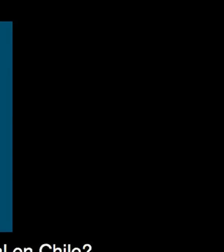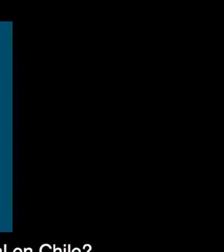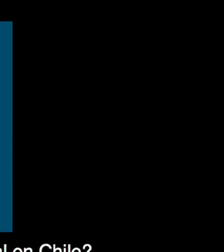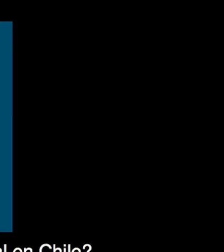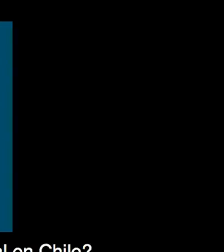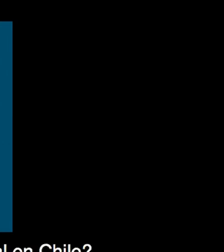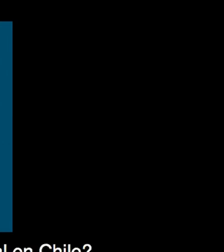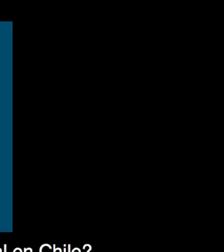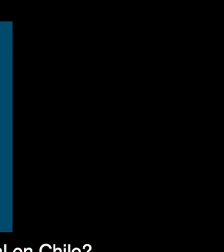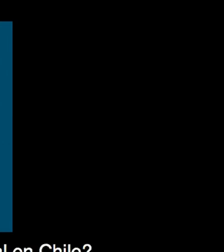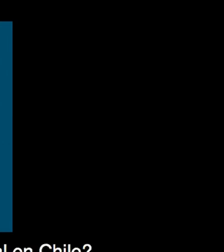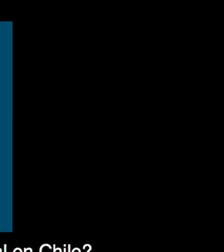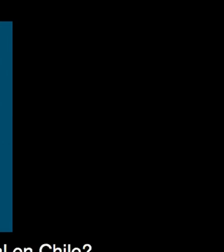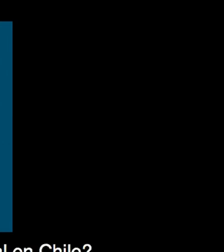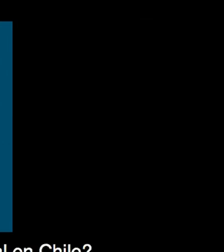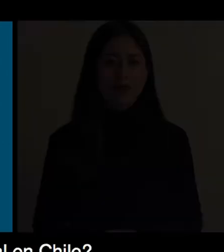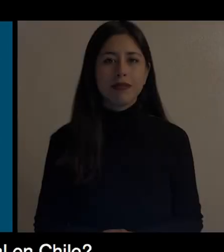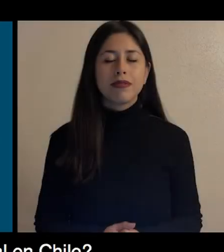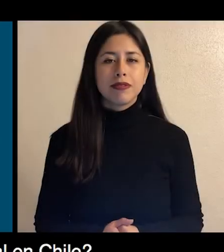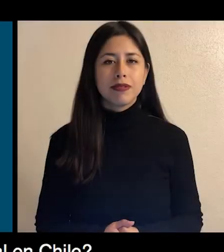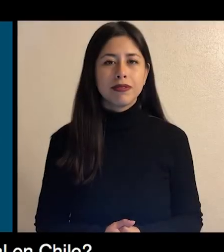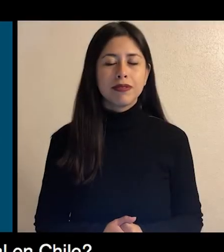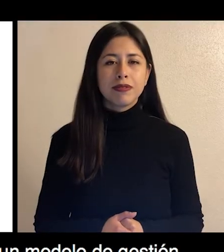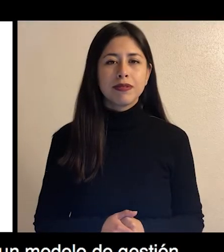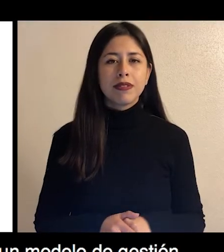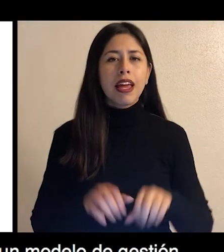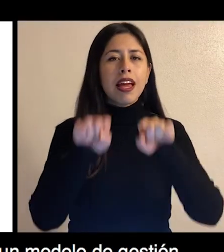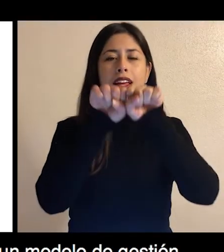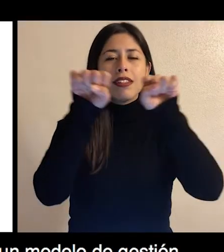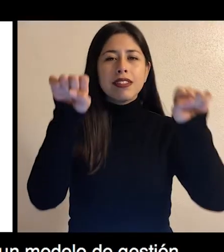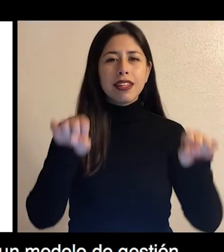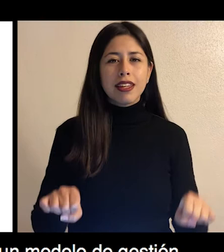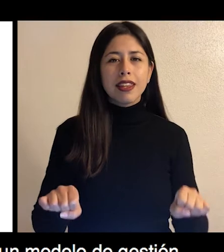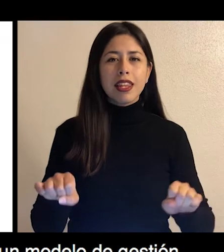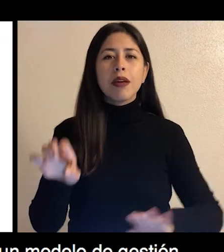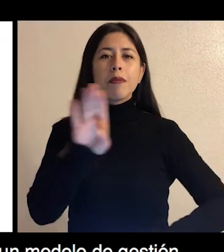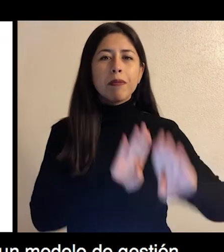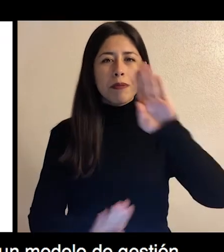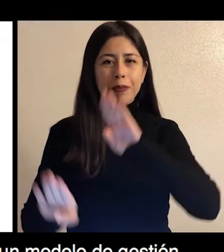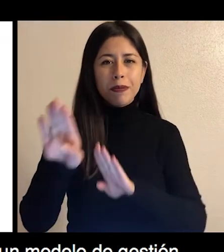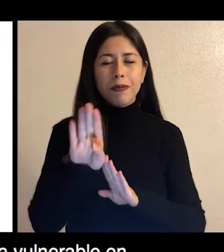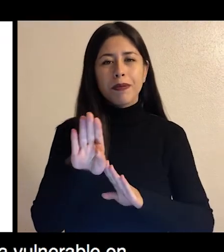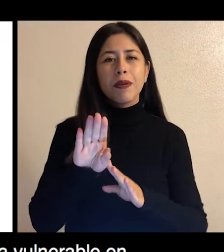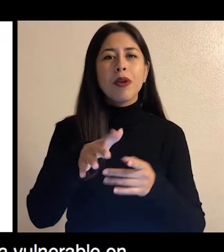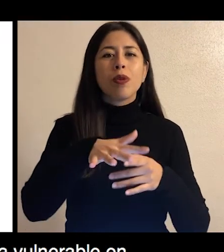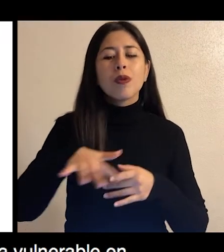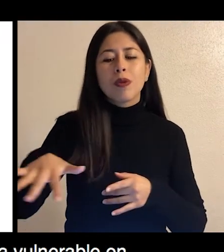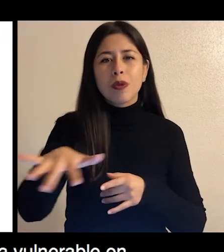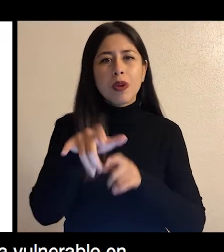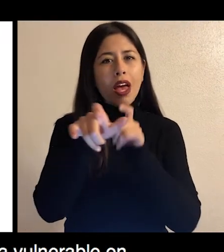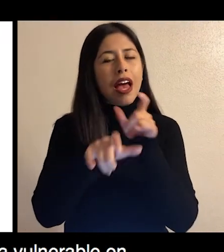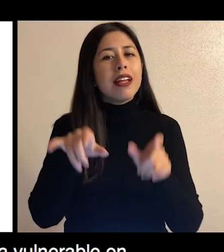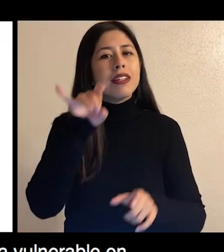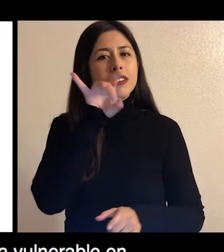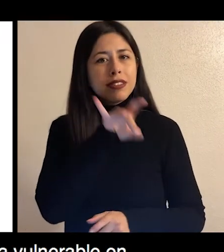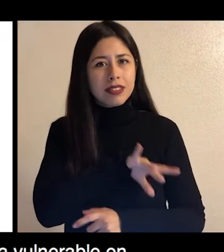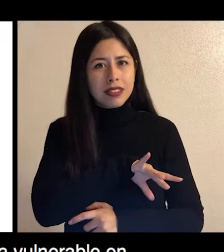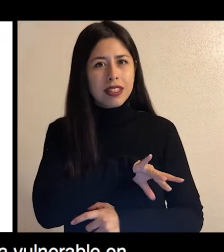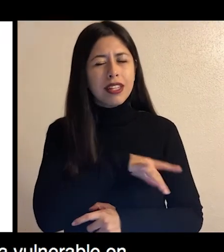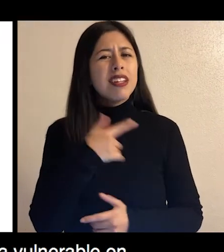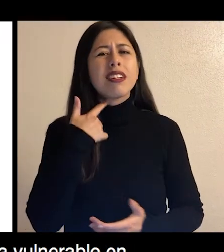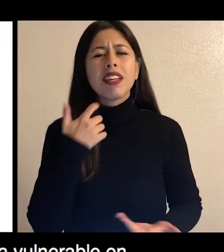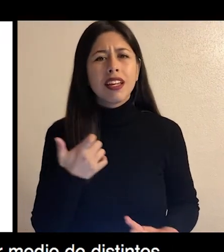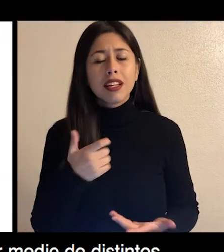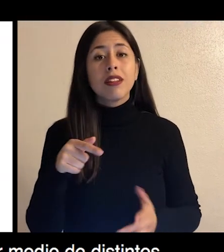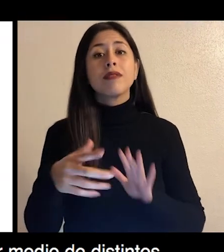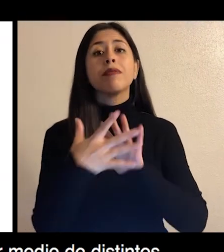Ki sa sistem poteksyon sosyal nan Chili an e? Se yon model gesyon pou apuyye poblasyon sosyo-ekonomik vinerab